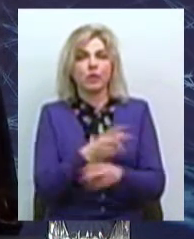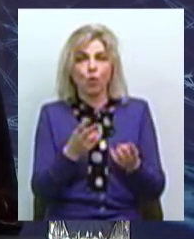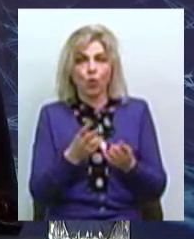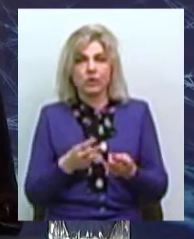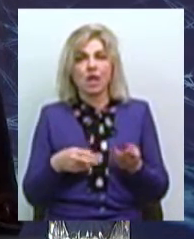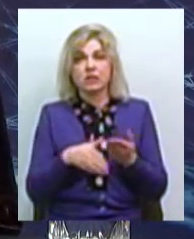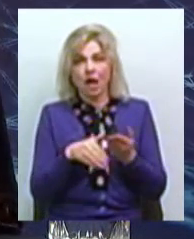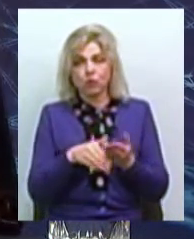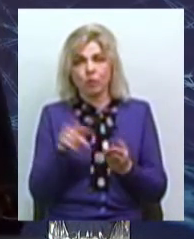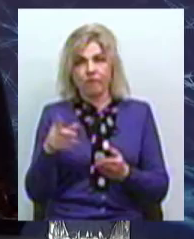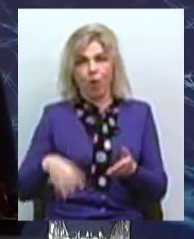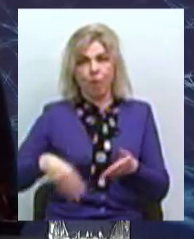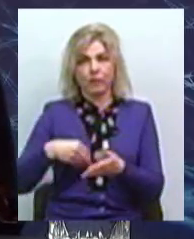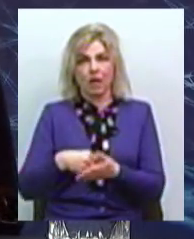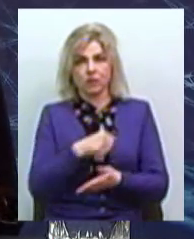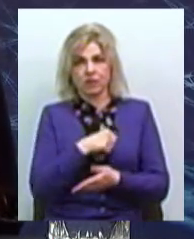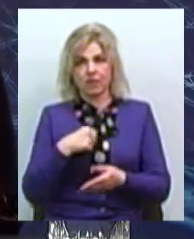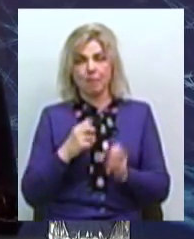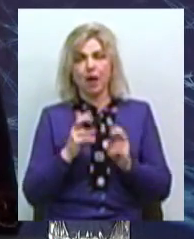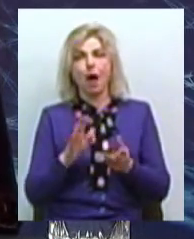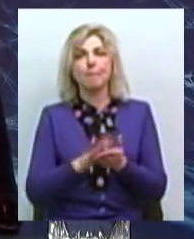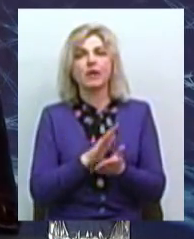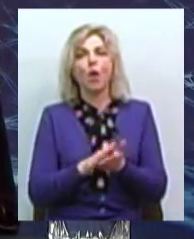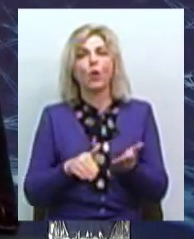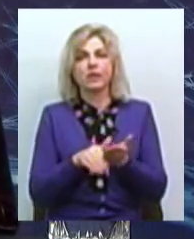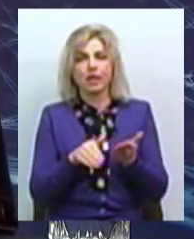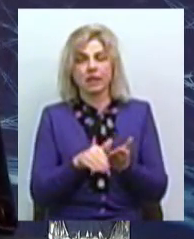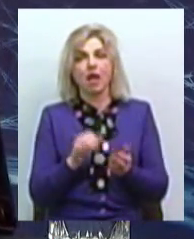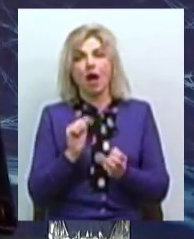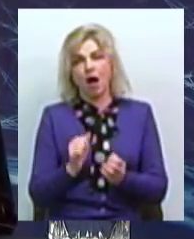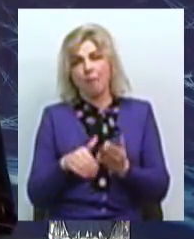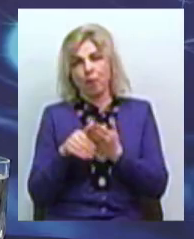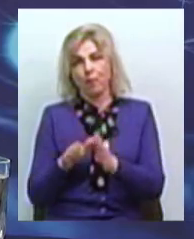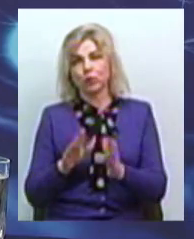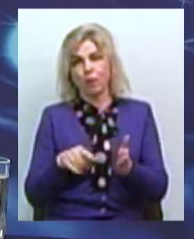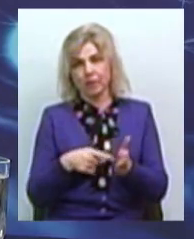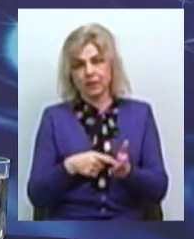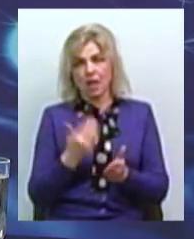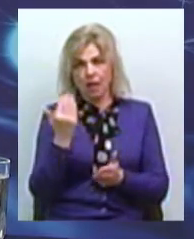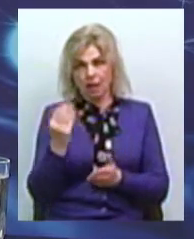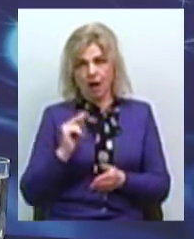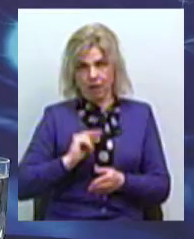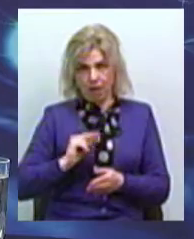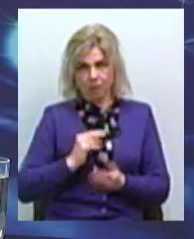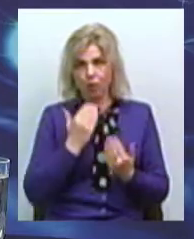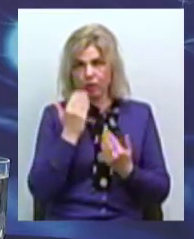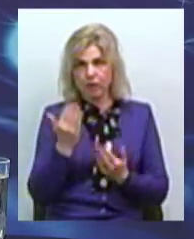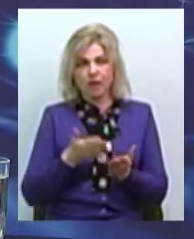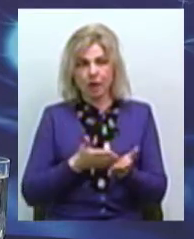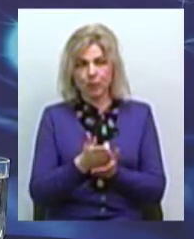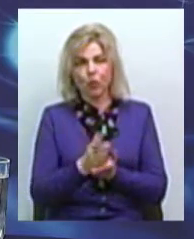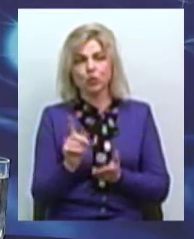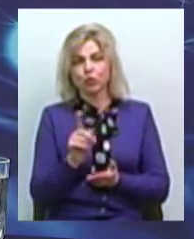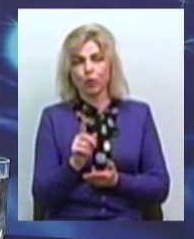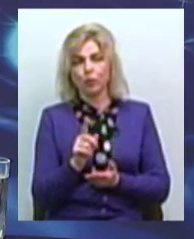оплачують самостійно, як благодійна організація. Допомагає таким чином місту. Тобто, їх робота спрямована на те,